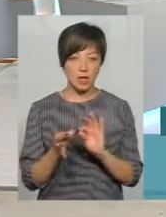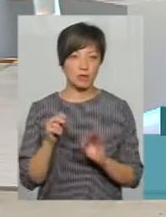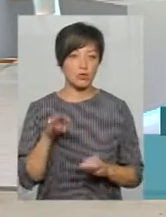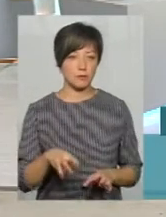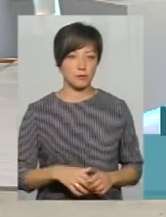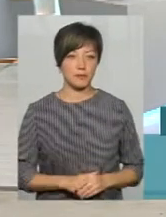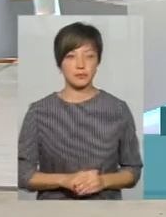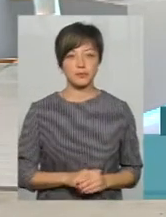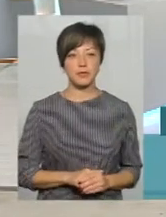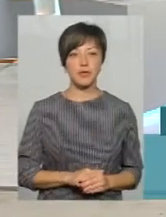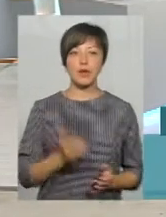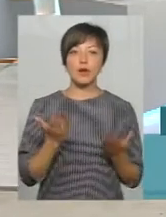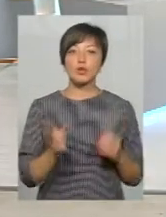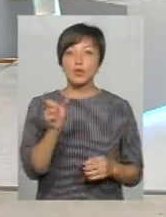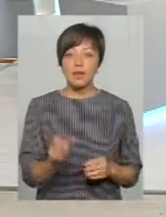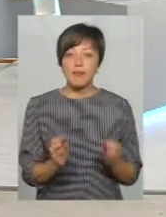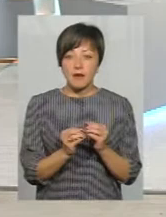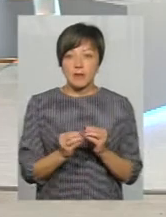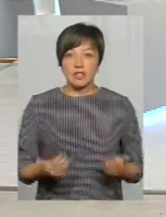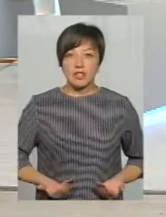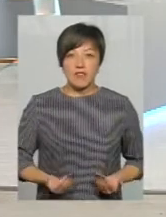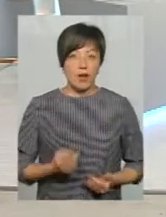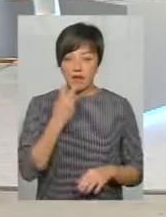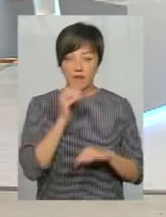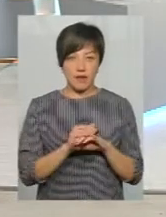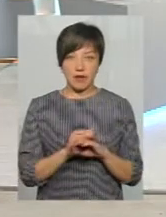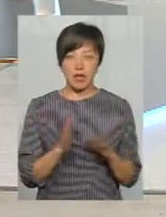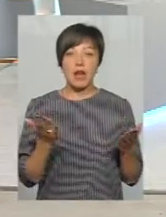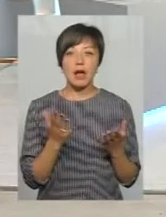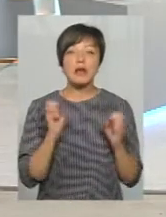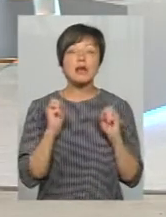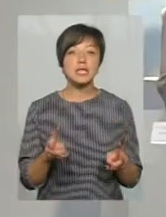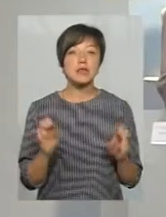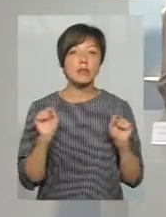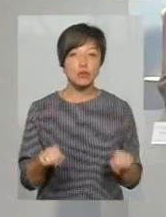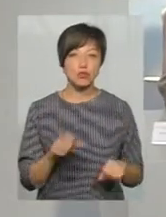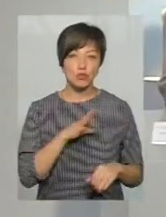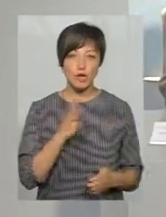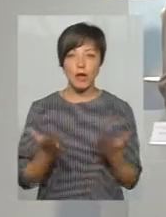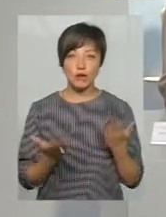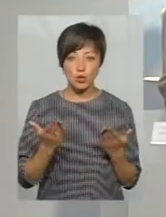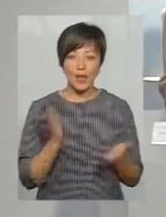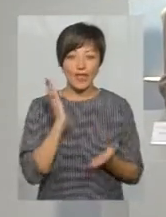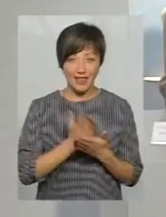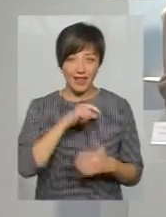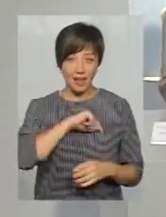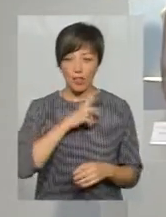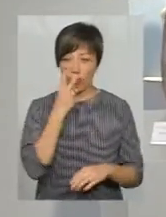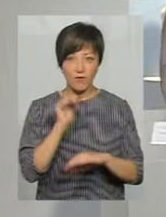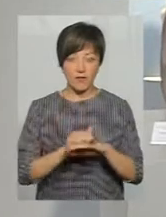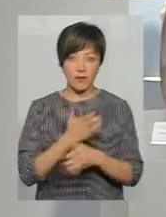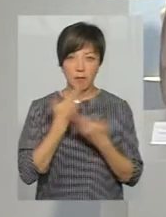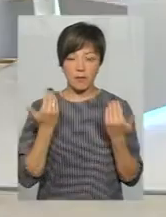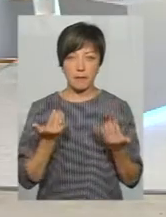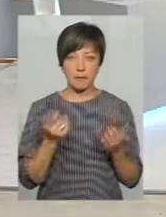гепатиту. А от якщо людина живе з гепатитом, але його не виявляє, тобто які ризики можуть бути, якщо він є, але він не виявлений?